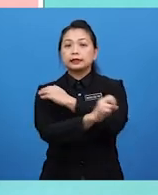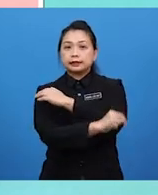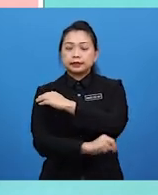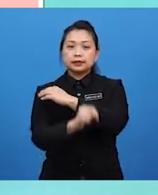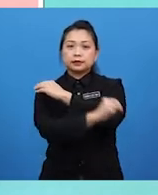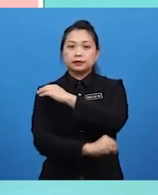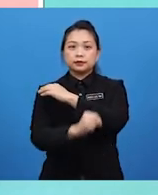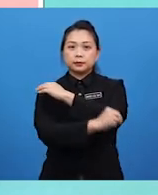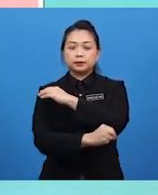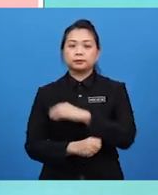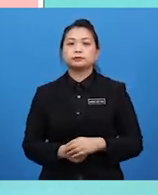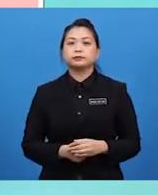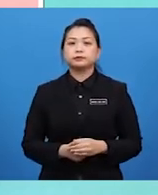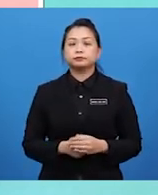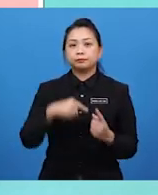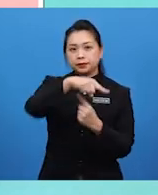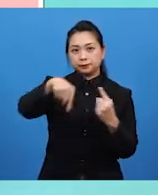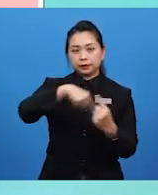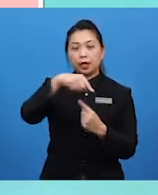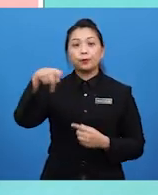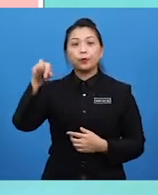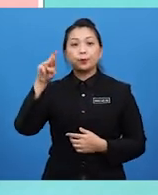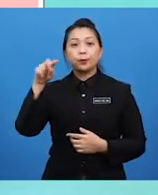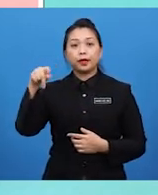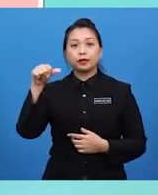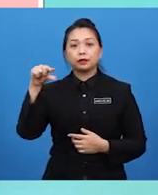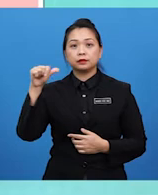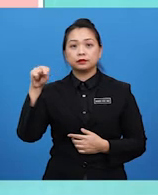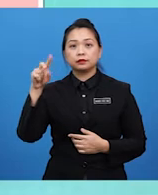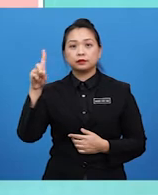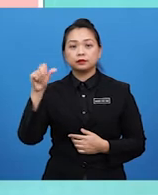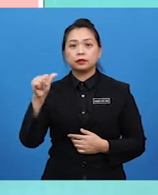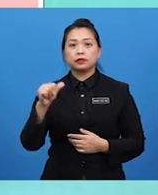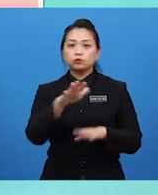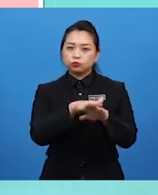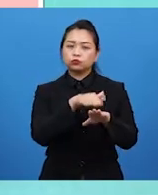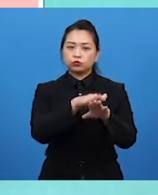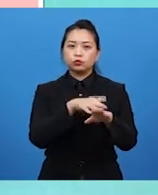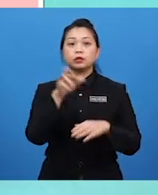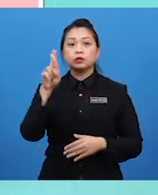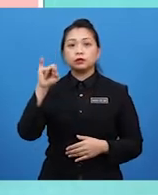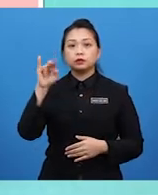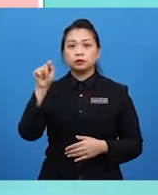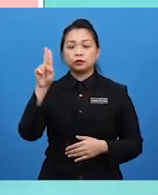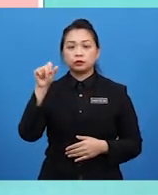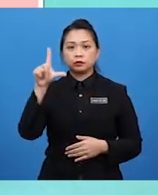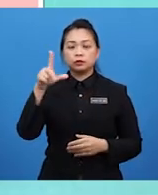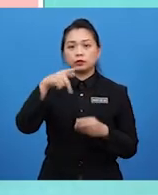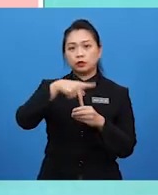persekitaran, propaganda, pemujukan, ritual, pengeluaran,